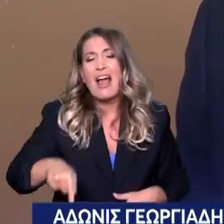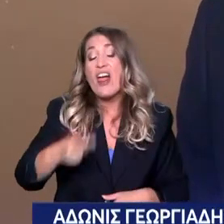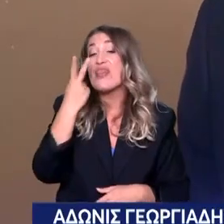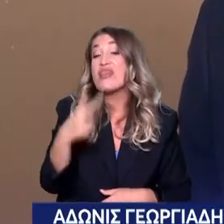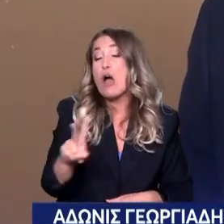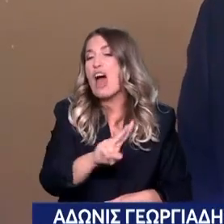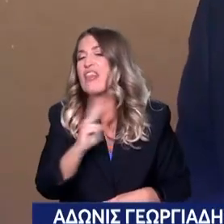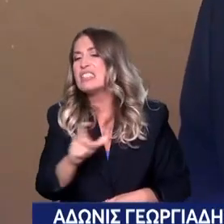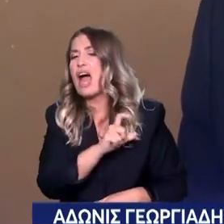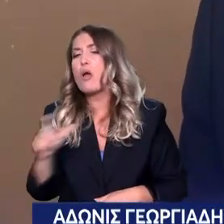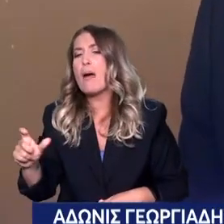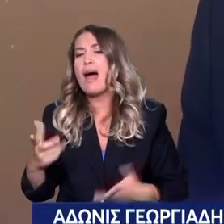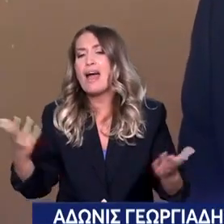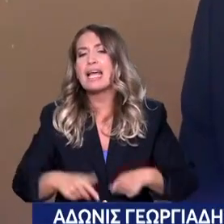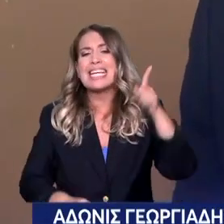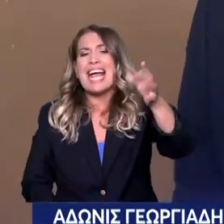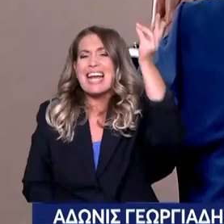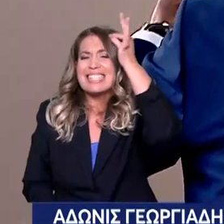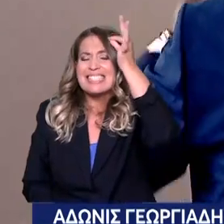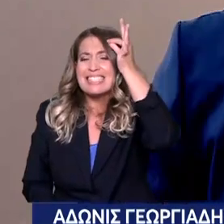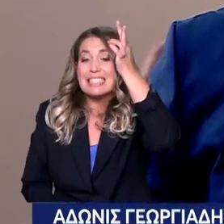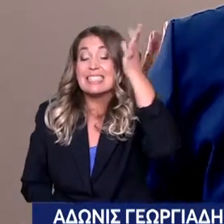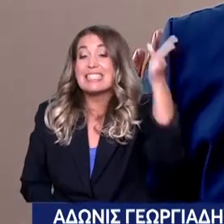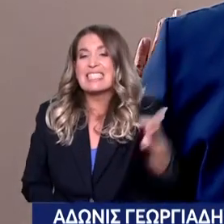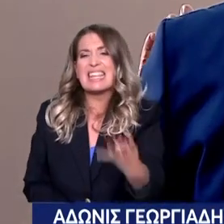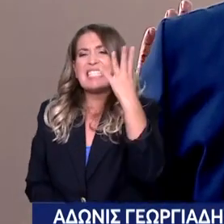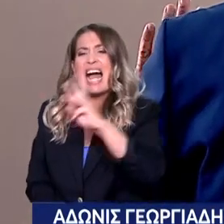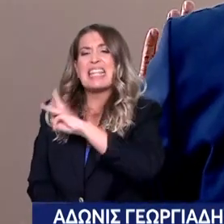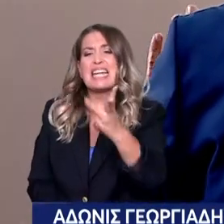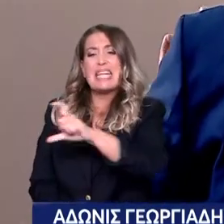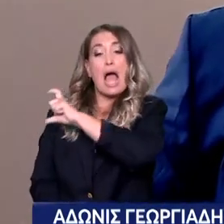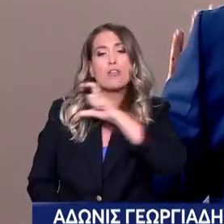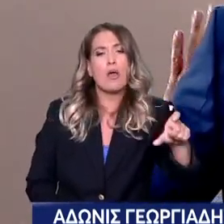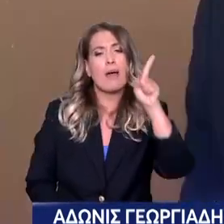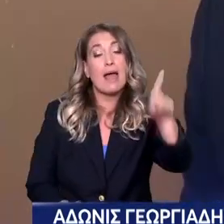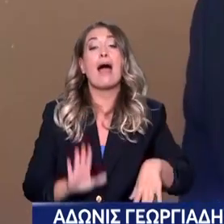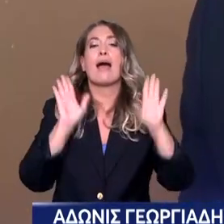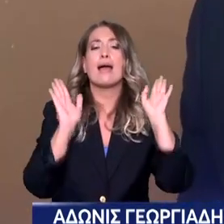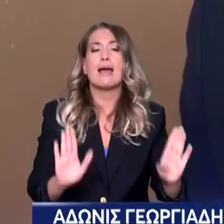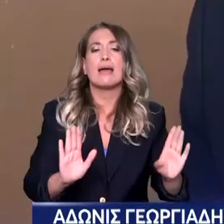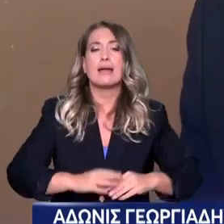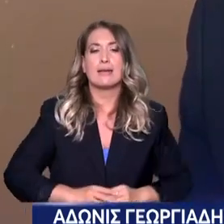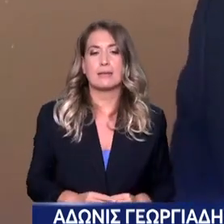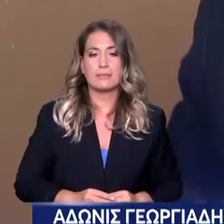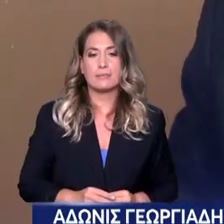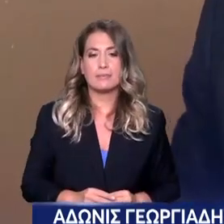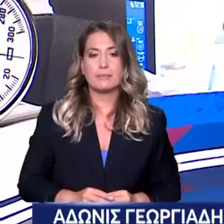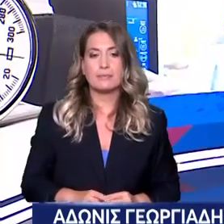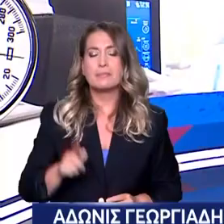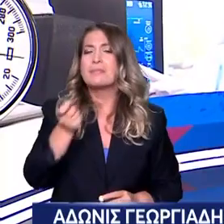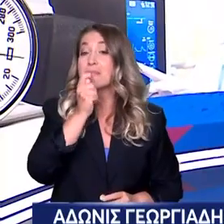δισεκατομμύρια Στη Γαλλία 4 τρισεκατομμυρίων Η δικιά σας δημοσιογράφος Η κυρία Δενναξά